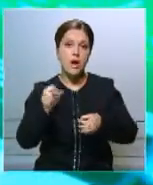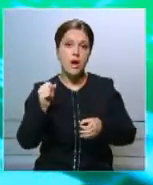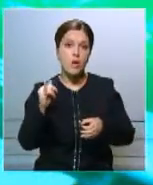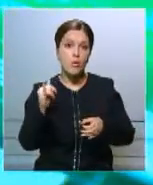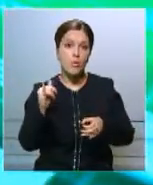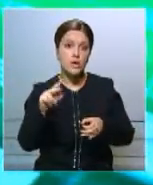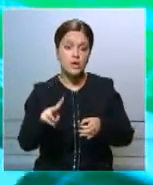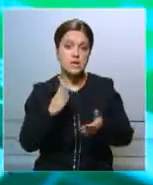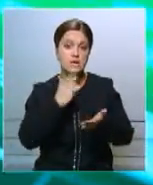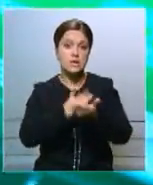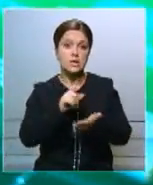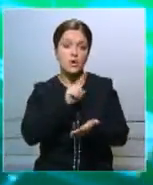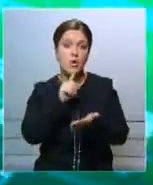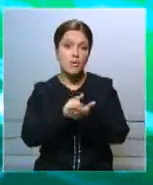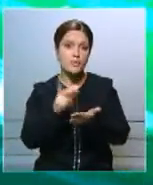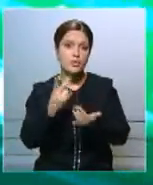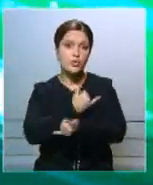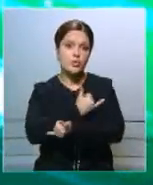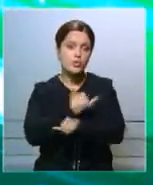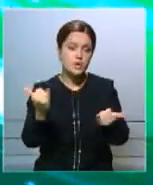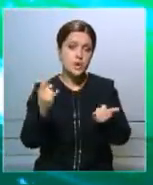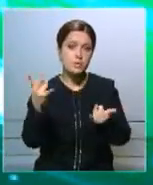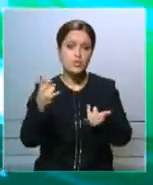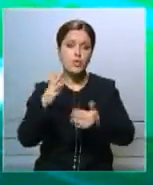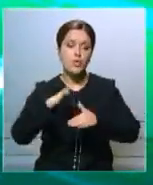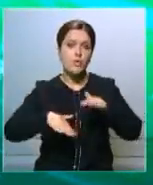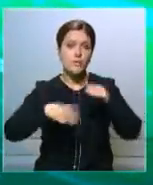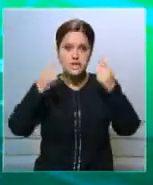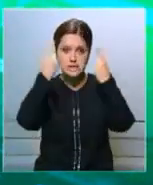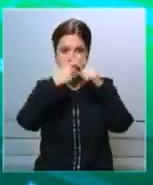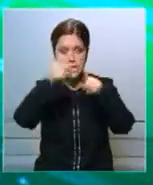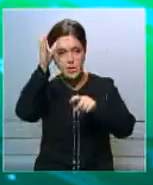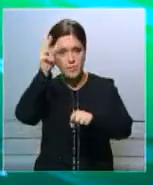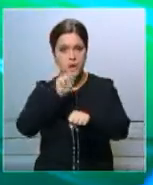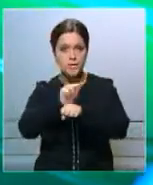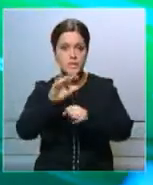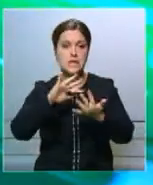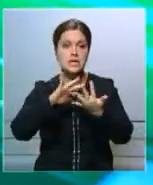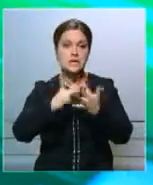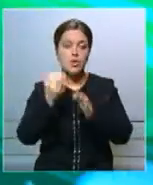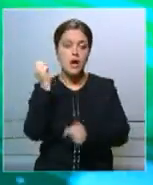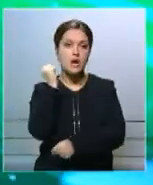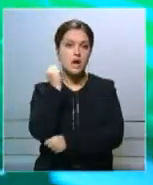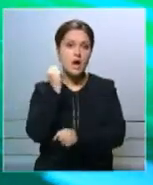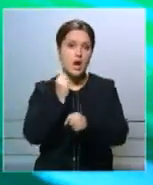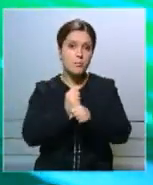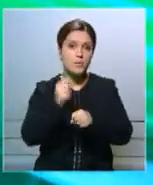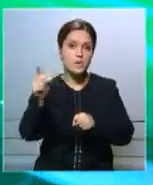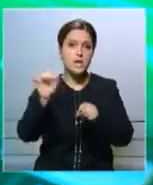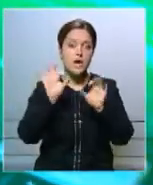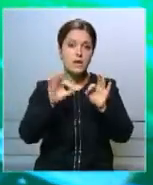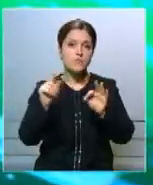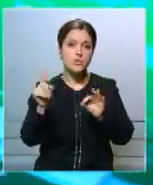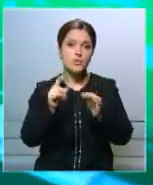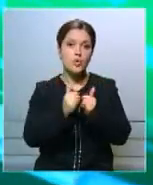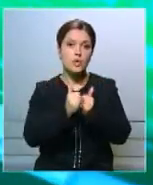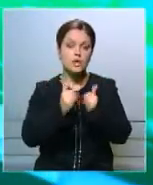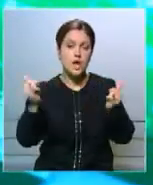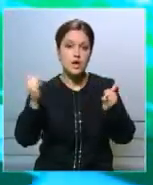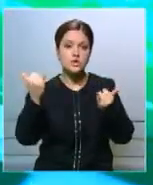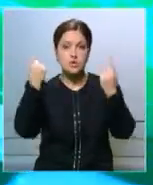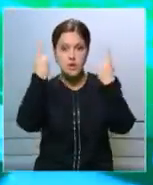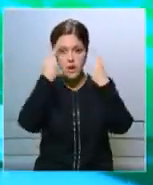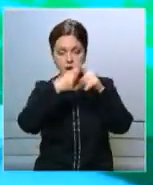По мнению участников, необходимо уделить особое внимание профессионально-техническому образованию сельхозработников. В АОЛ отметили, что наращивание